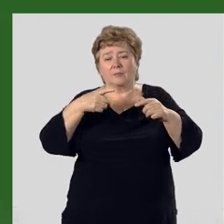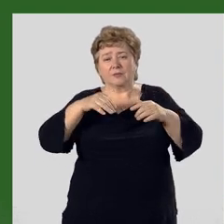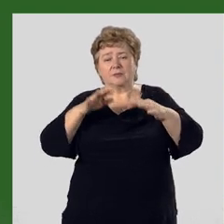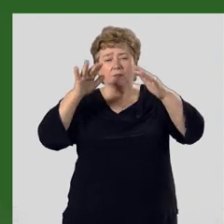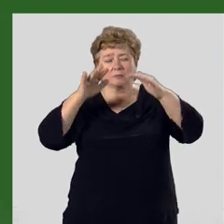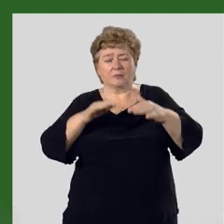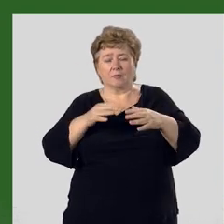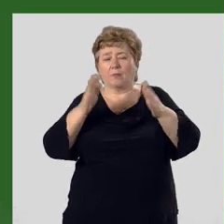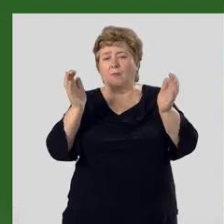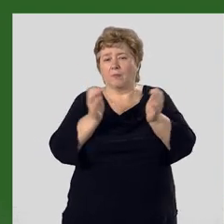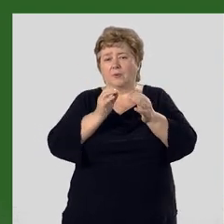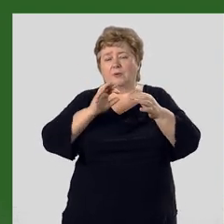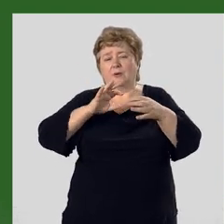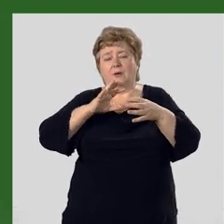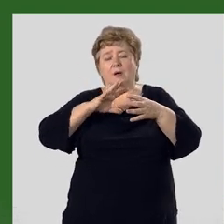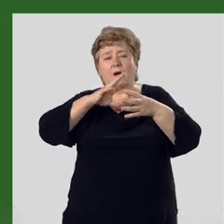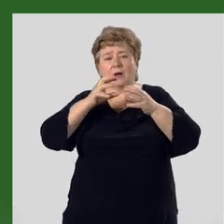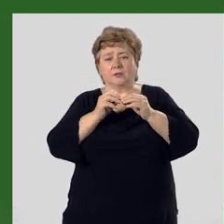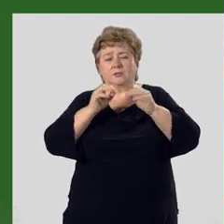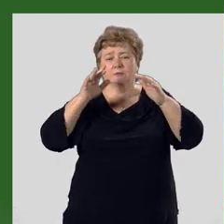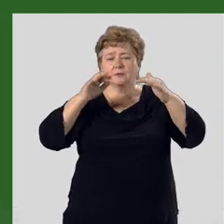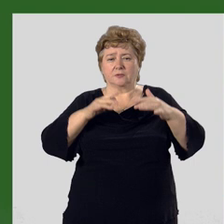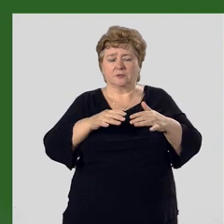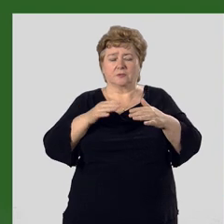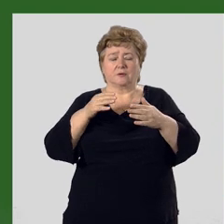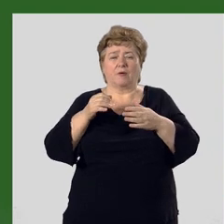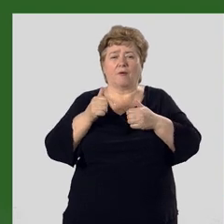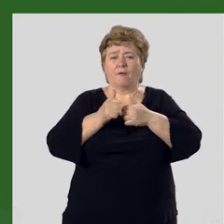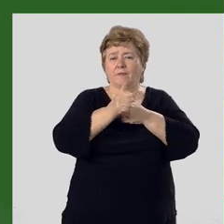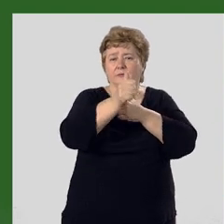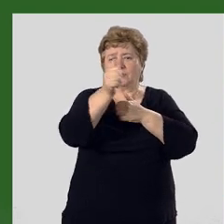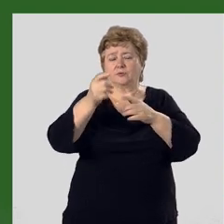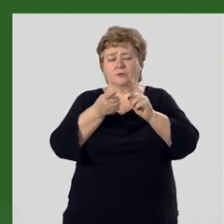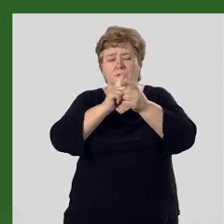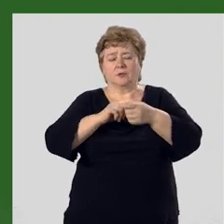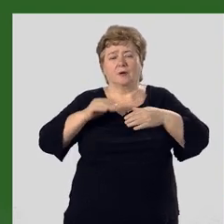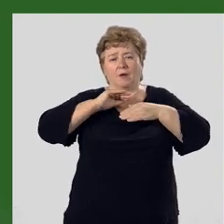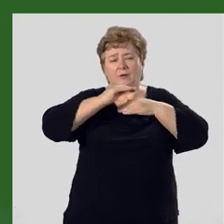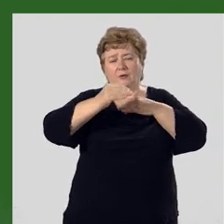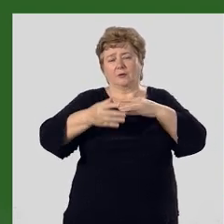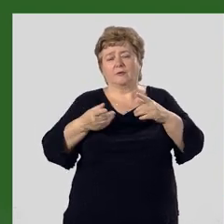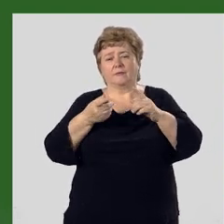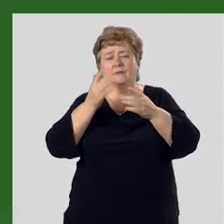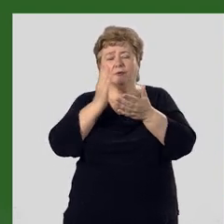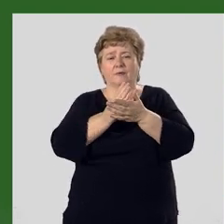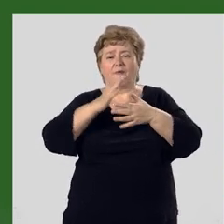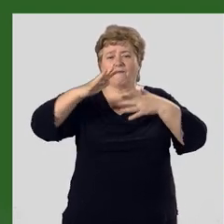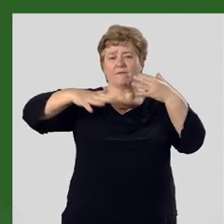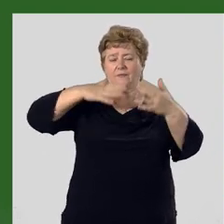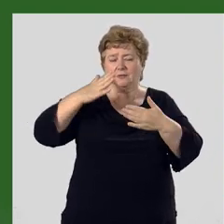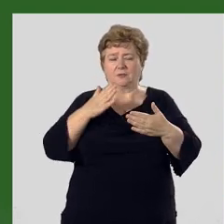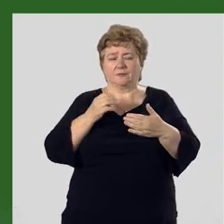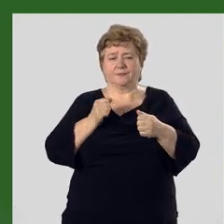выпадает небольшое количество осадков, ведущую роль в изменении рельефа играет ветер.